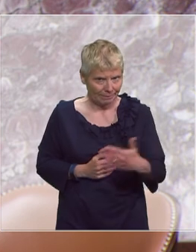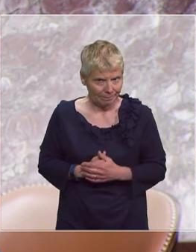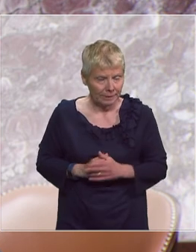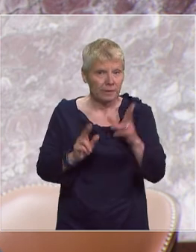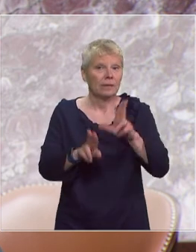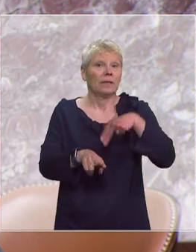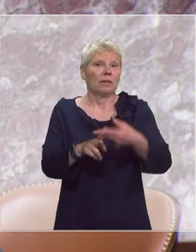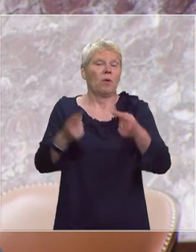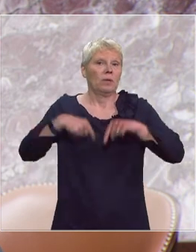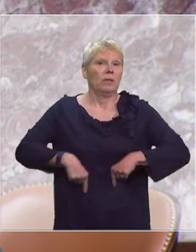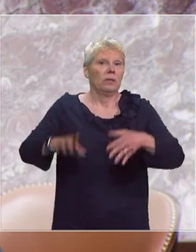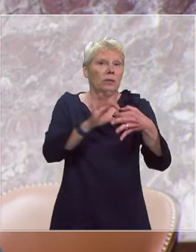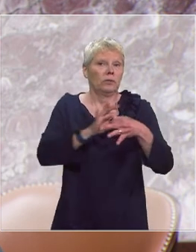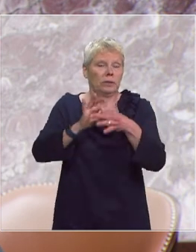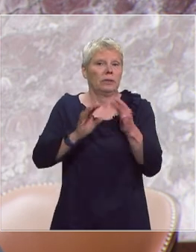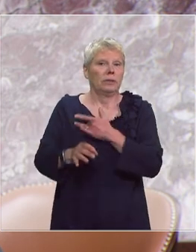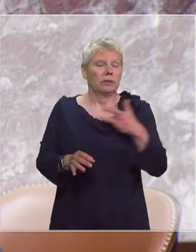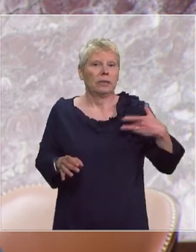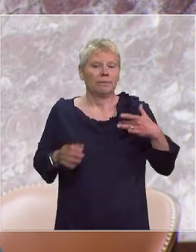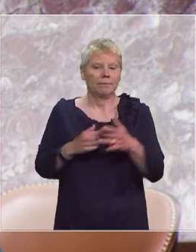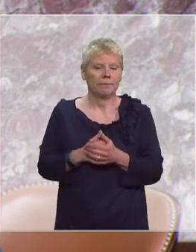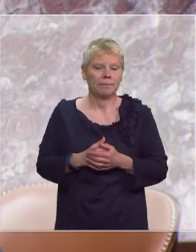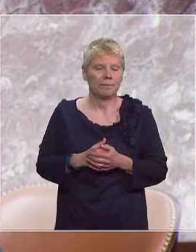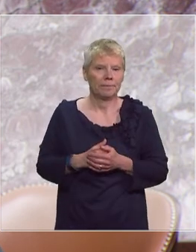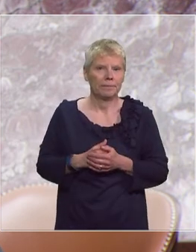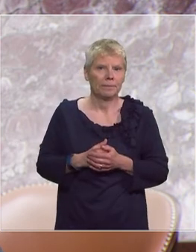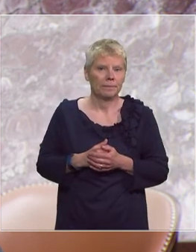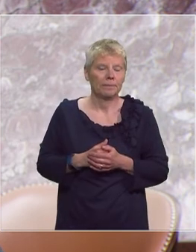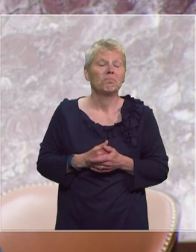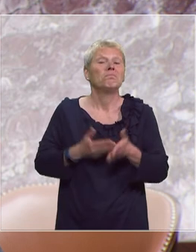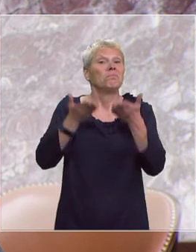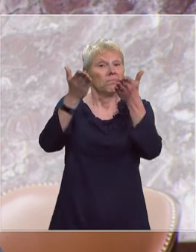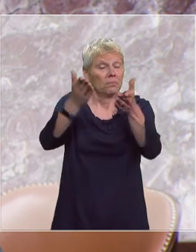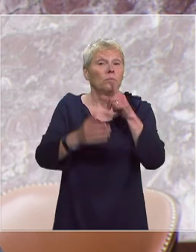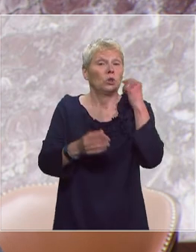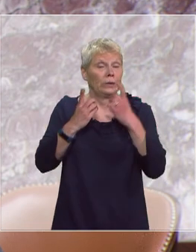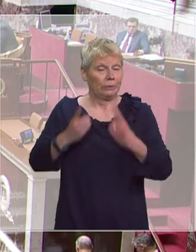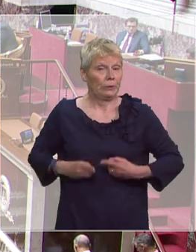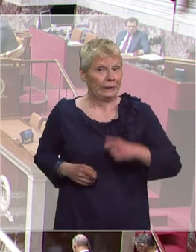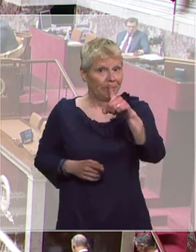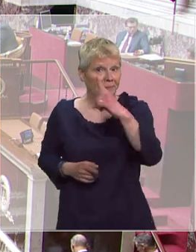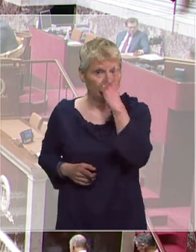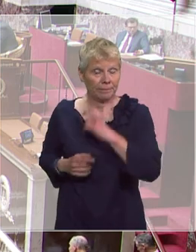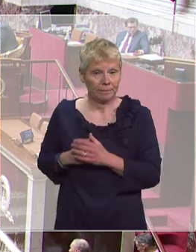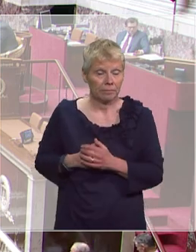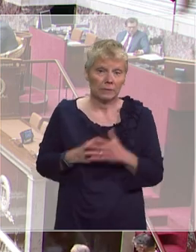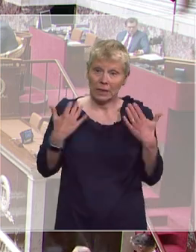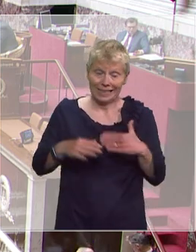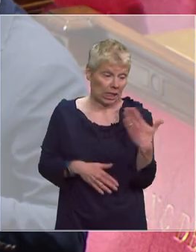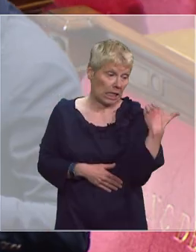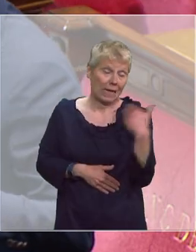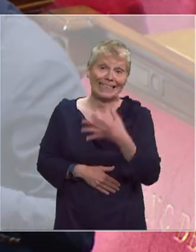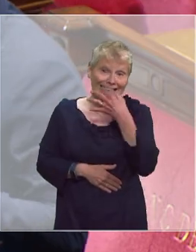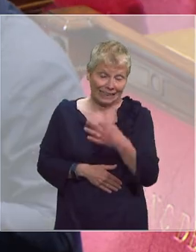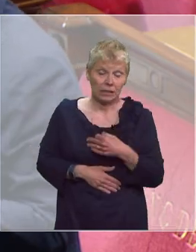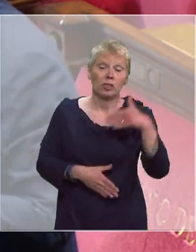Véran, ministre des Solidarités et de la Santé. Monsieur le député Arnaud Vialla, j'ai déjà dit tout à l'heure que